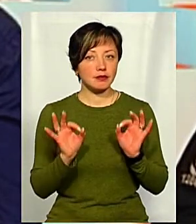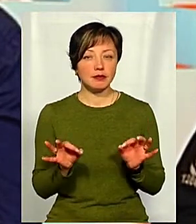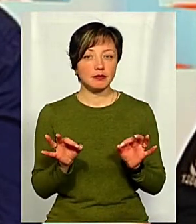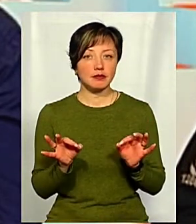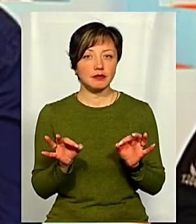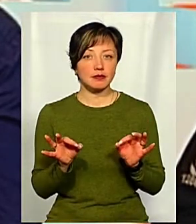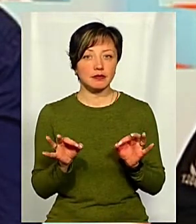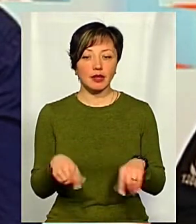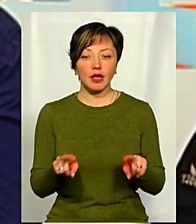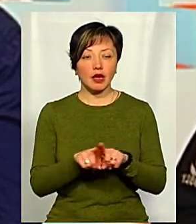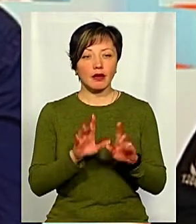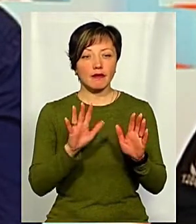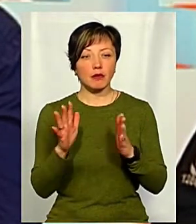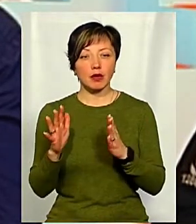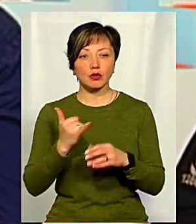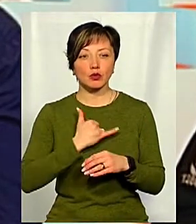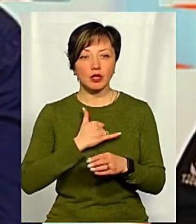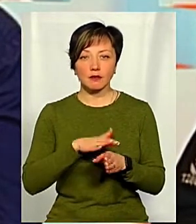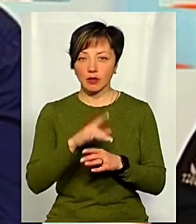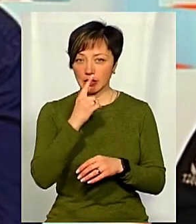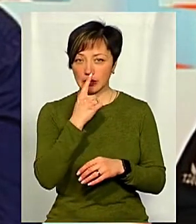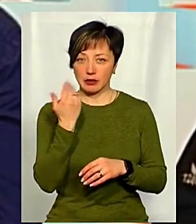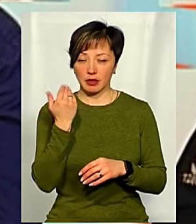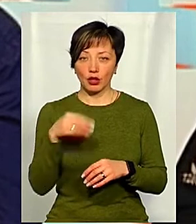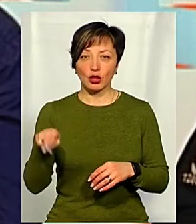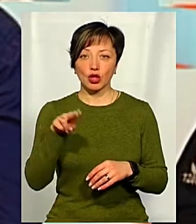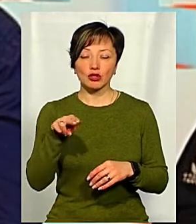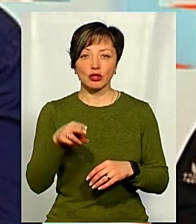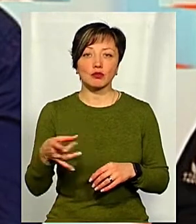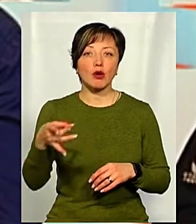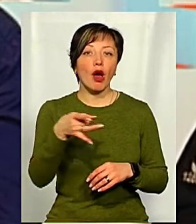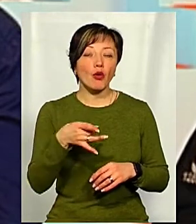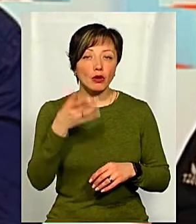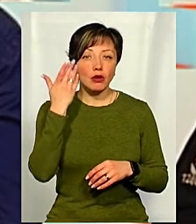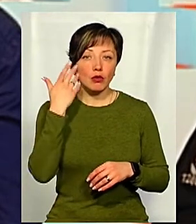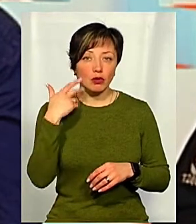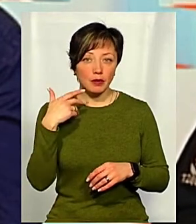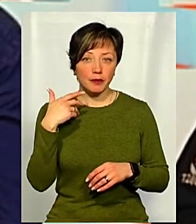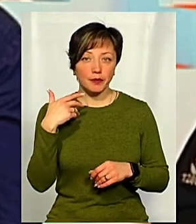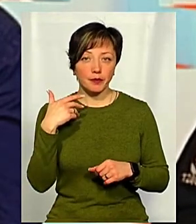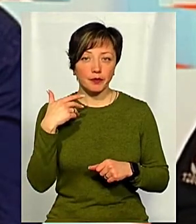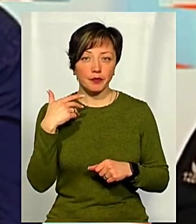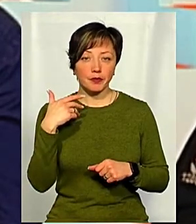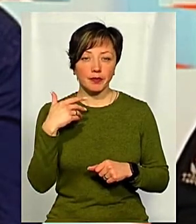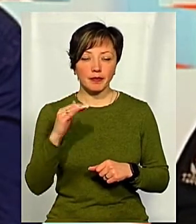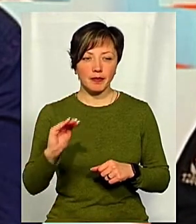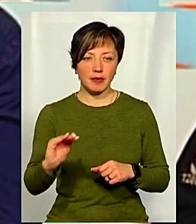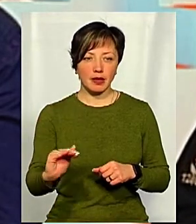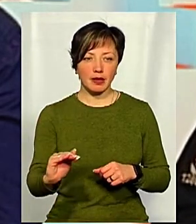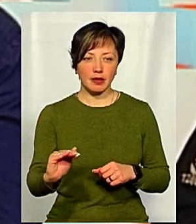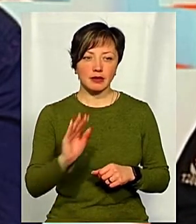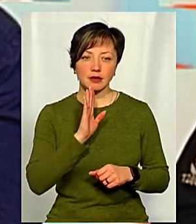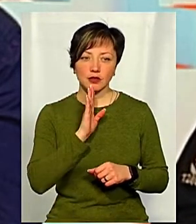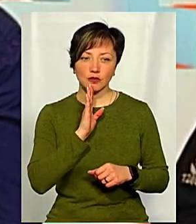Насправді, такий випадок в нас відбувся не так давно, в Дерожнянському районі, коли зовсім маленька